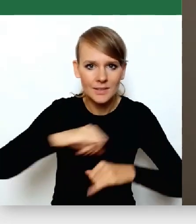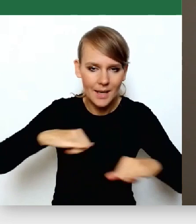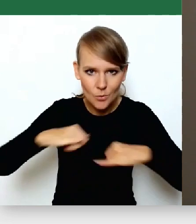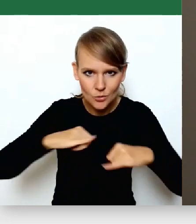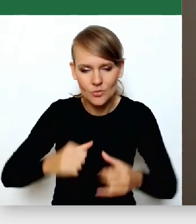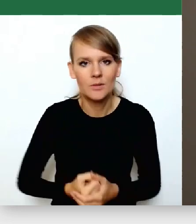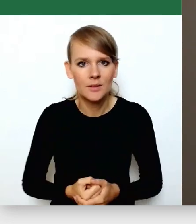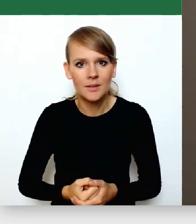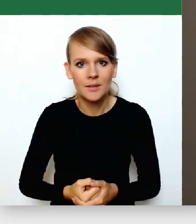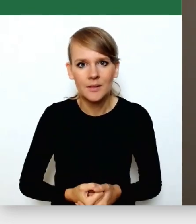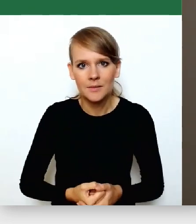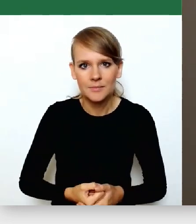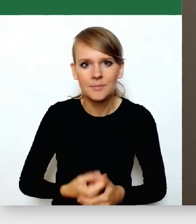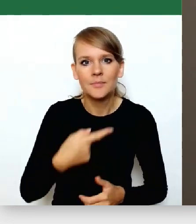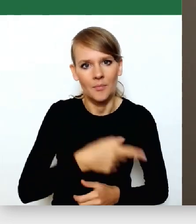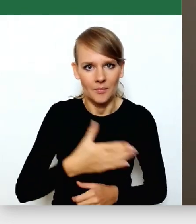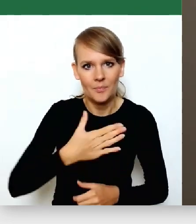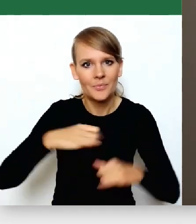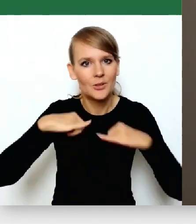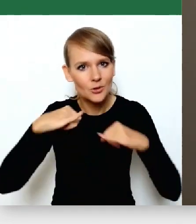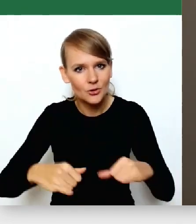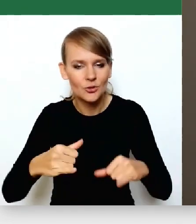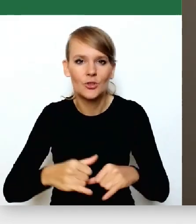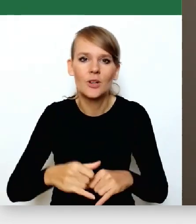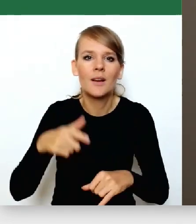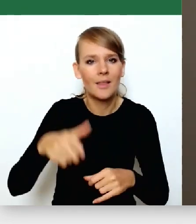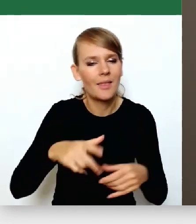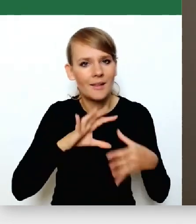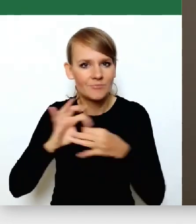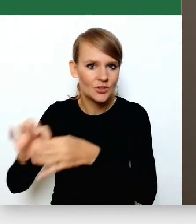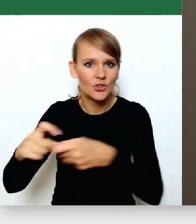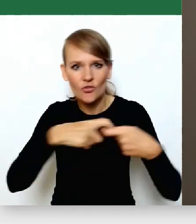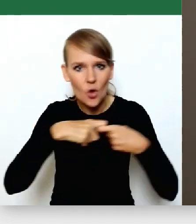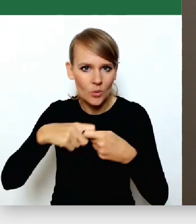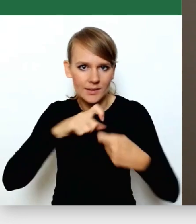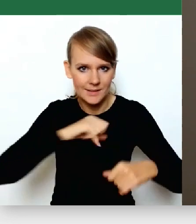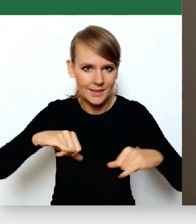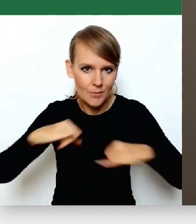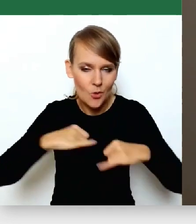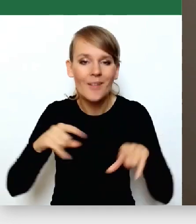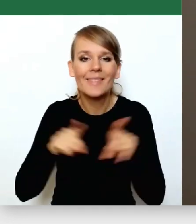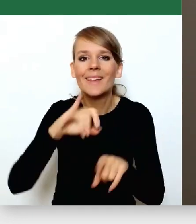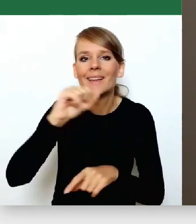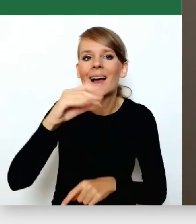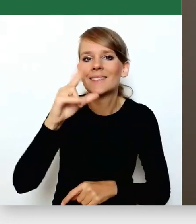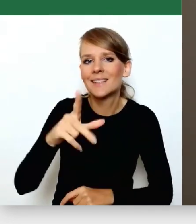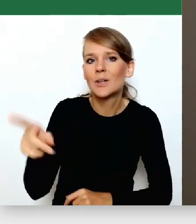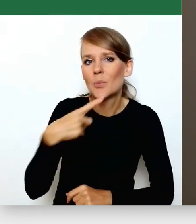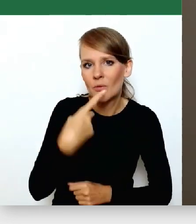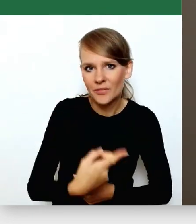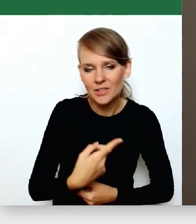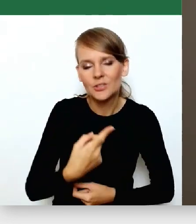mamy silne korporacje samorządowe i mamy, o czym mówił Jacek, także